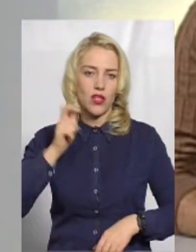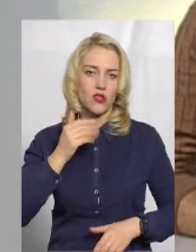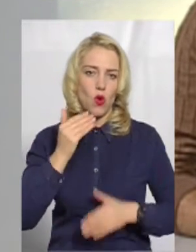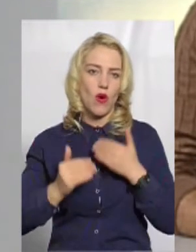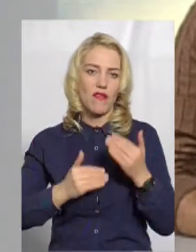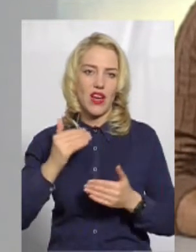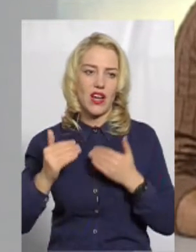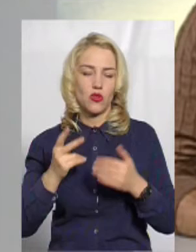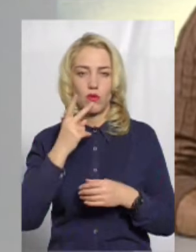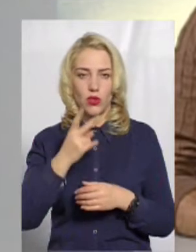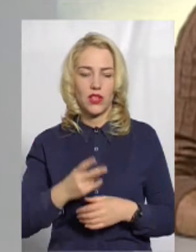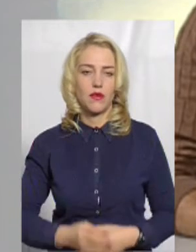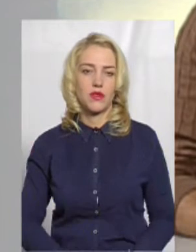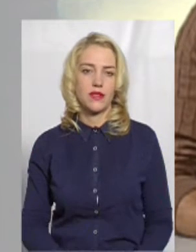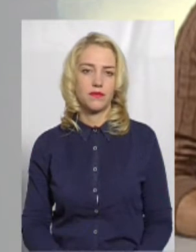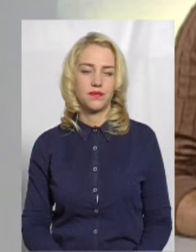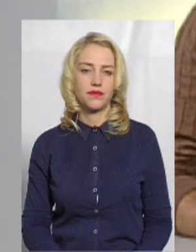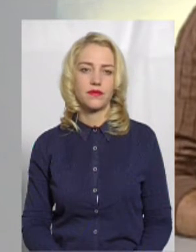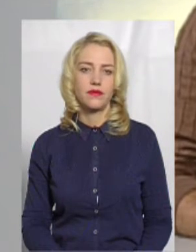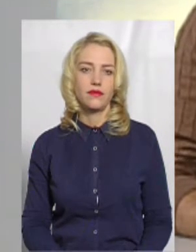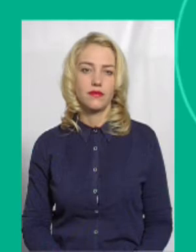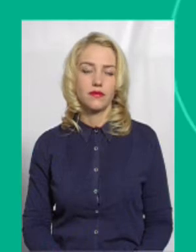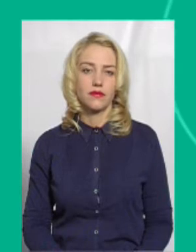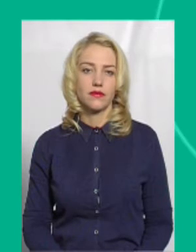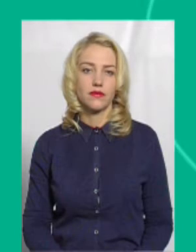референдума. Подивимось коментар президента України.